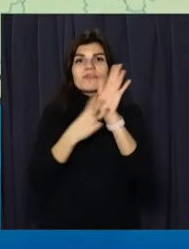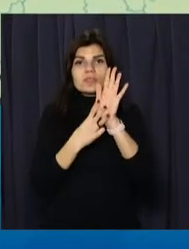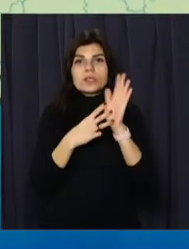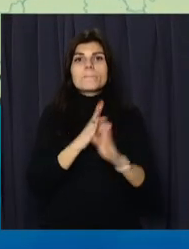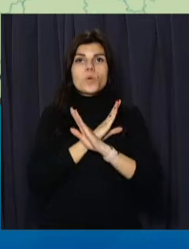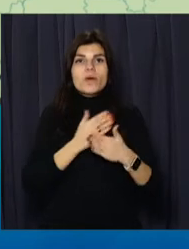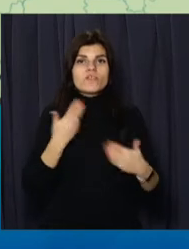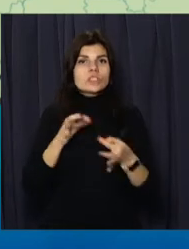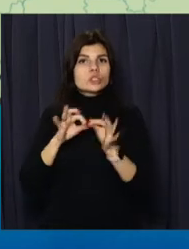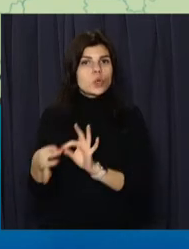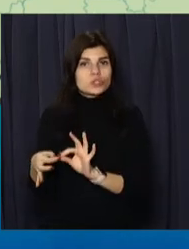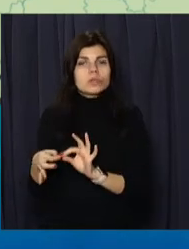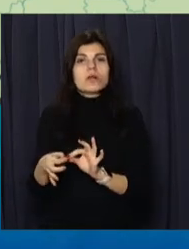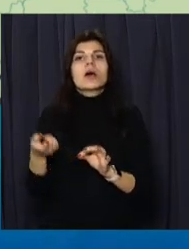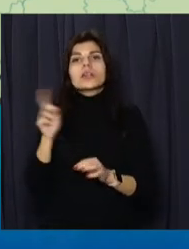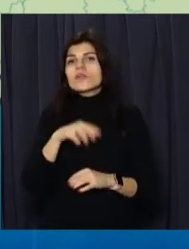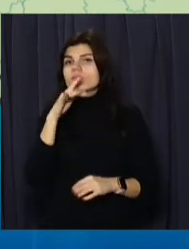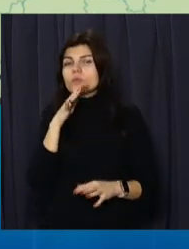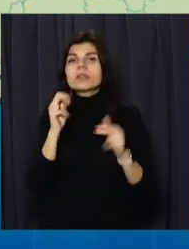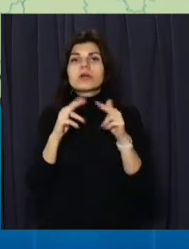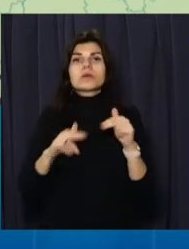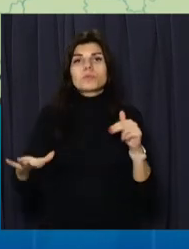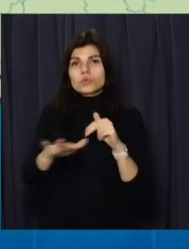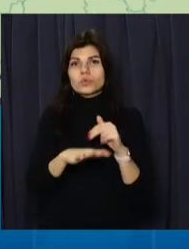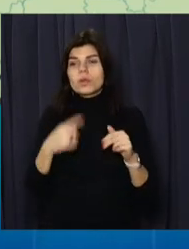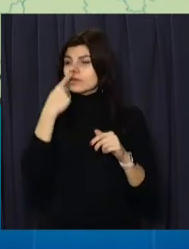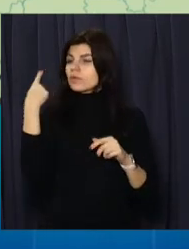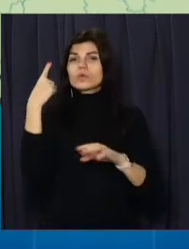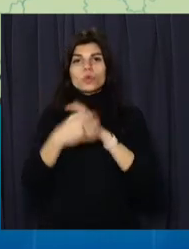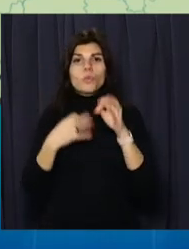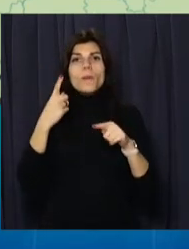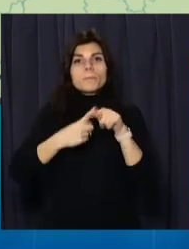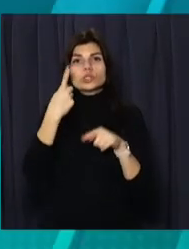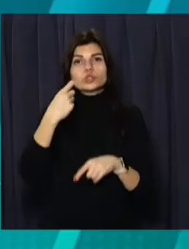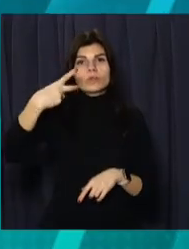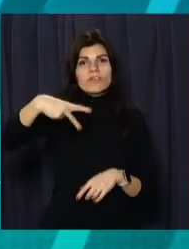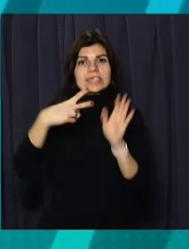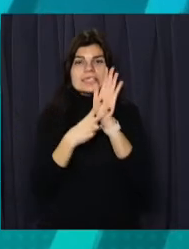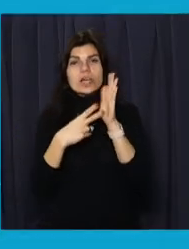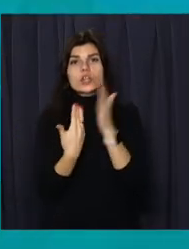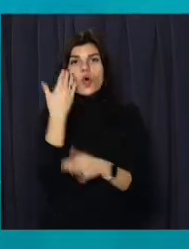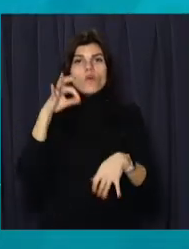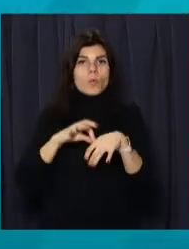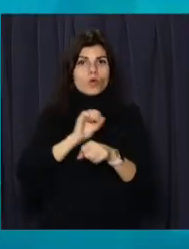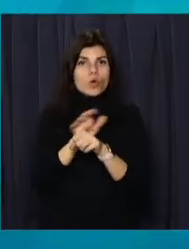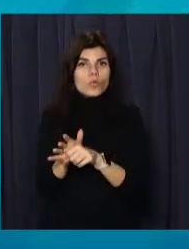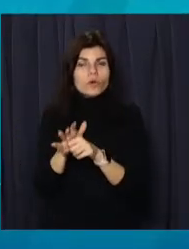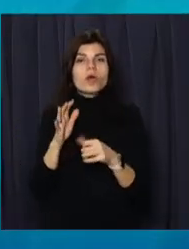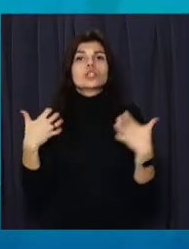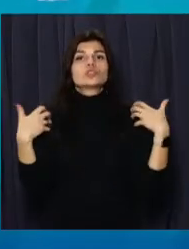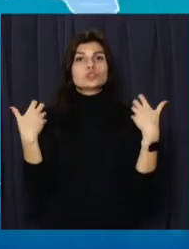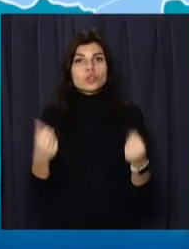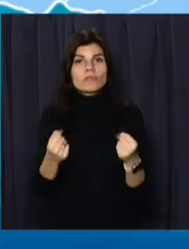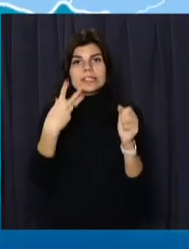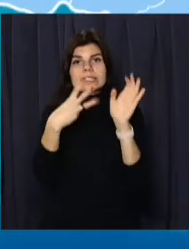померлих від оскладнень. Тим часом на Дніпропетровщині минулої доби плюс 127 нових ковід-хворих. Побороли